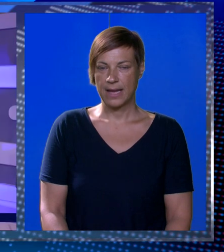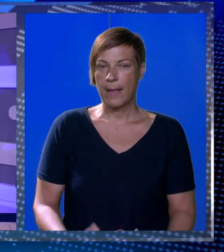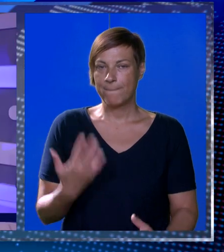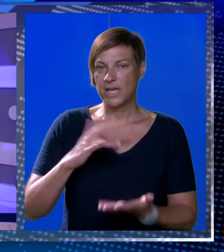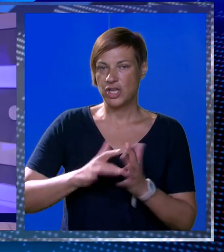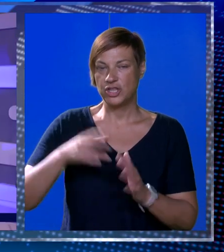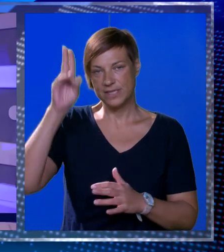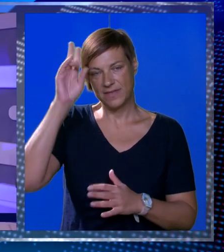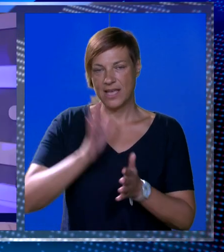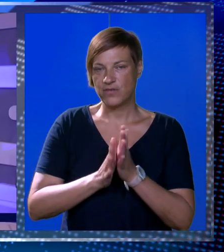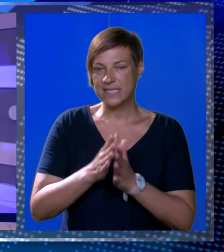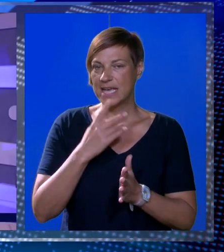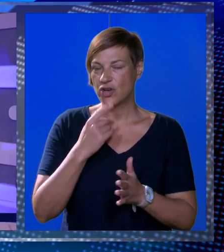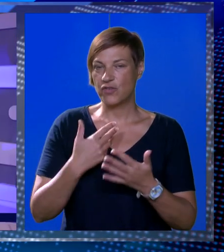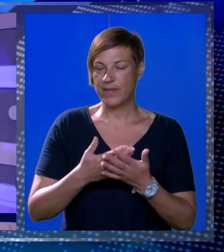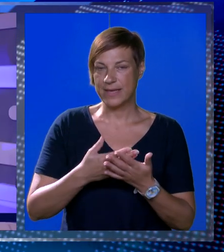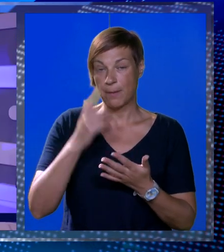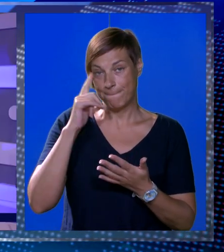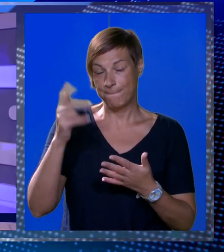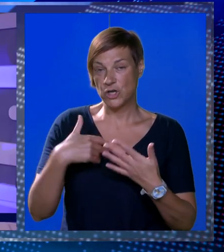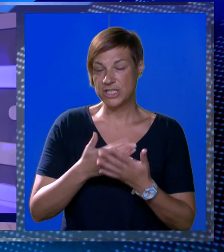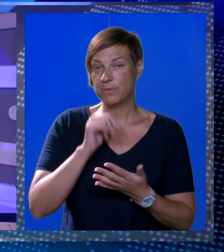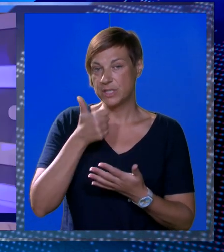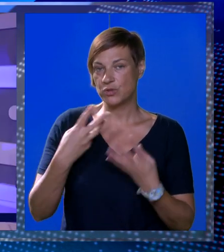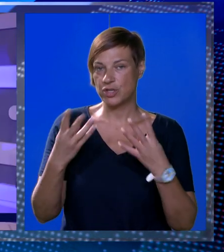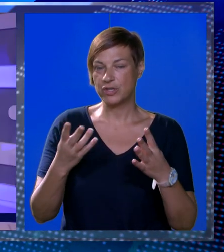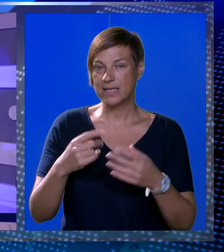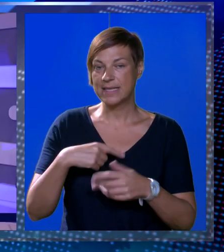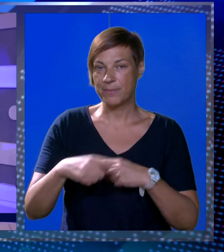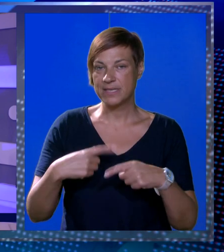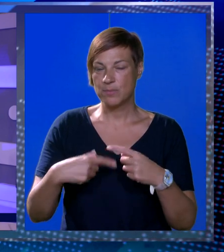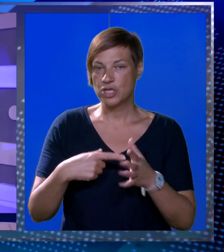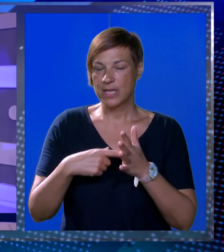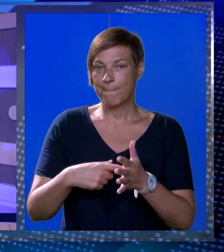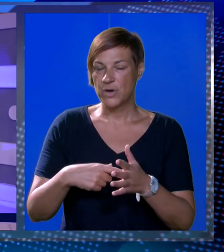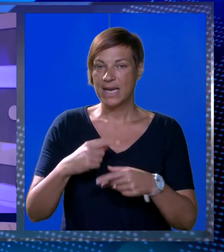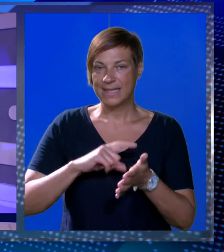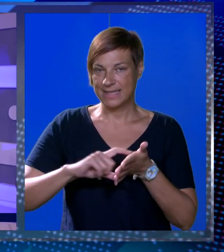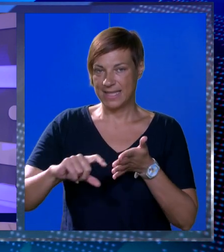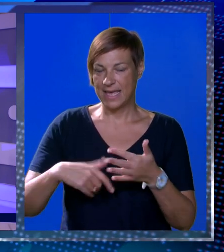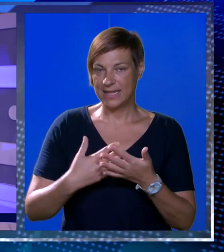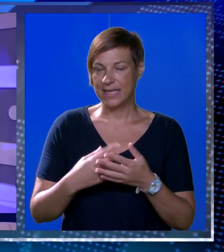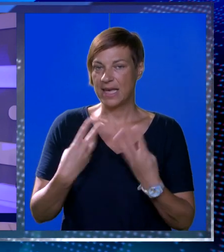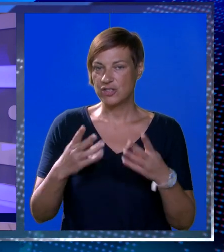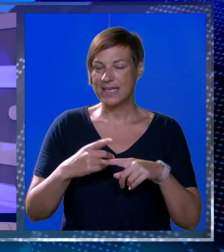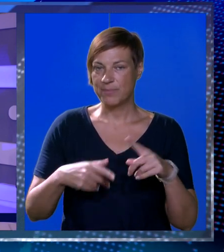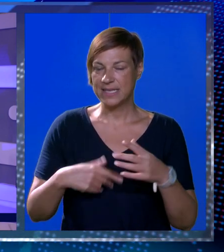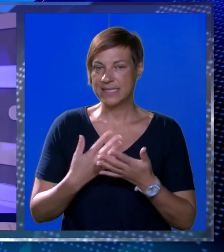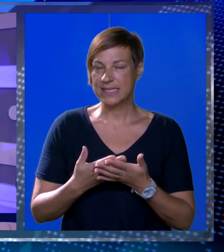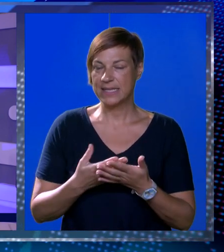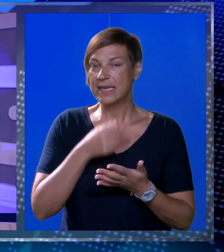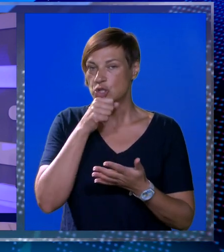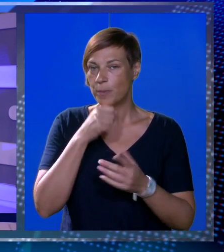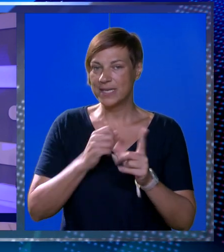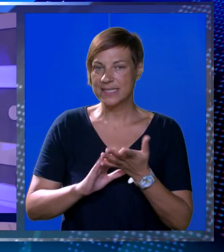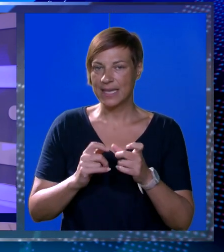bilo je to svoje dnevniku na znakovnom jeziku pocičamo kako sutra od 18. sati možete pratiti emisiju tjednik a od 18.30